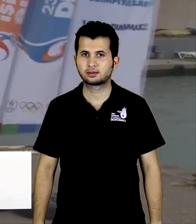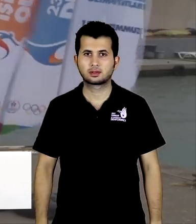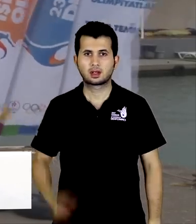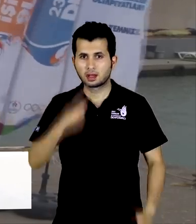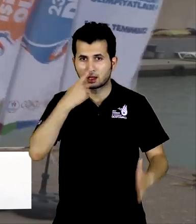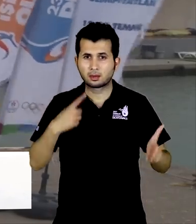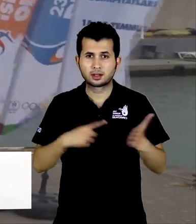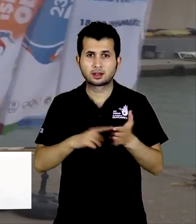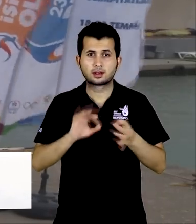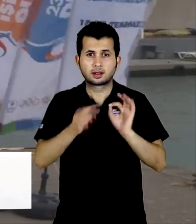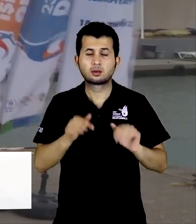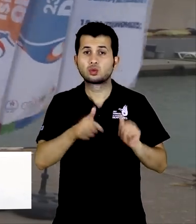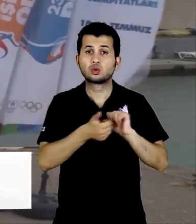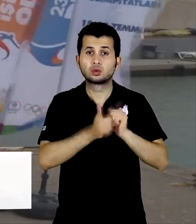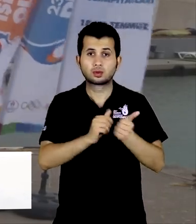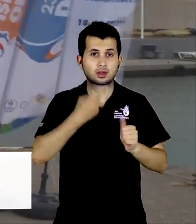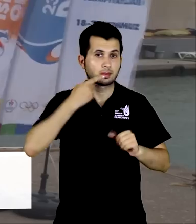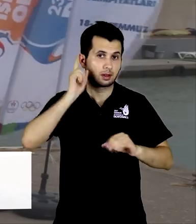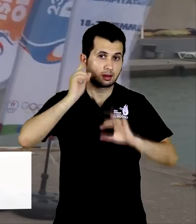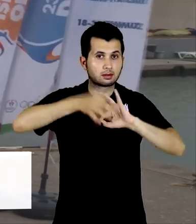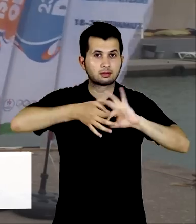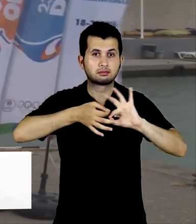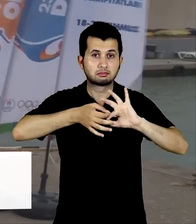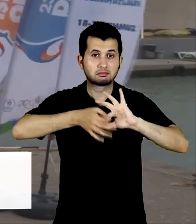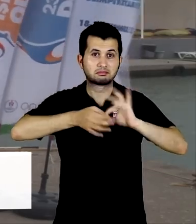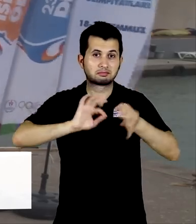Amacımız bu sporun Deflimpiks'te yer alması.